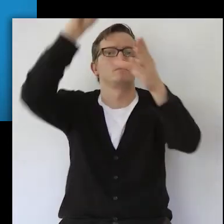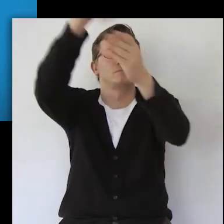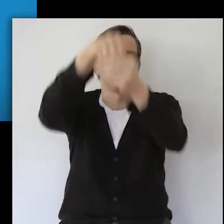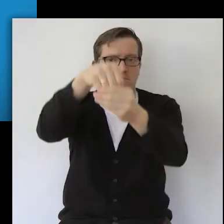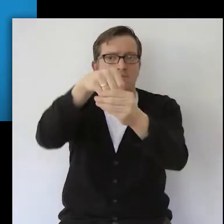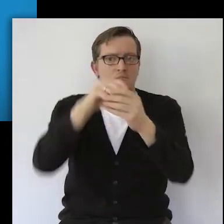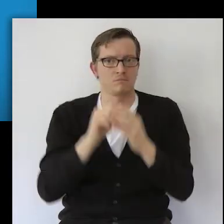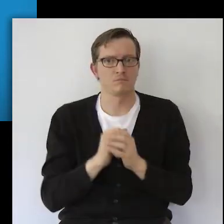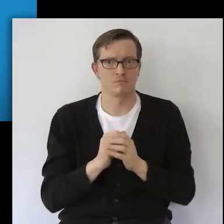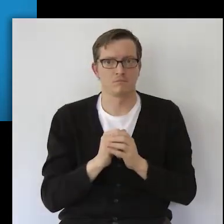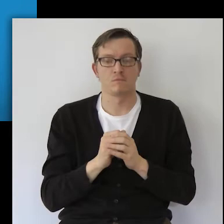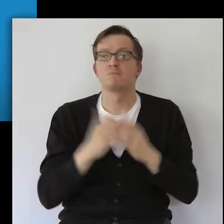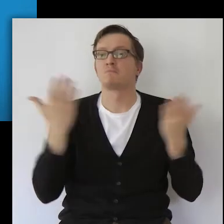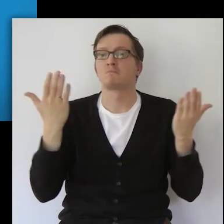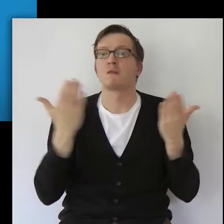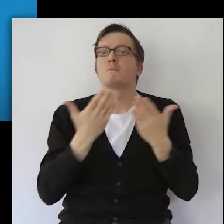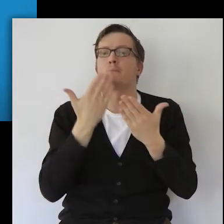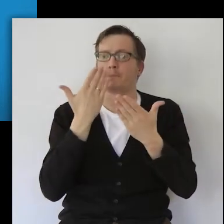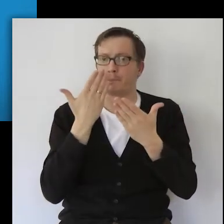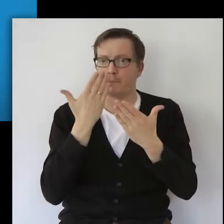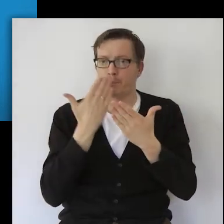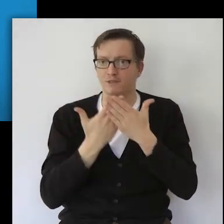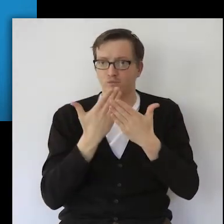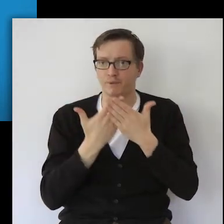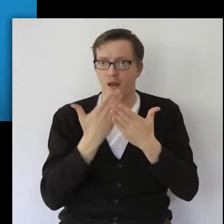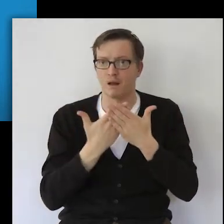Demokratie findet auch im Alltag statt.